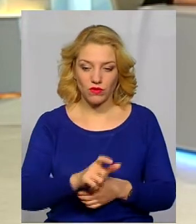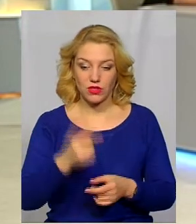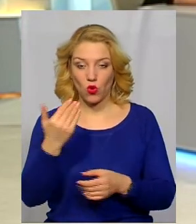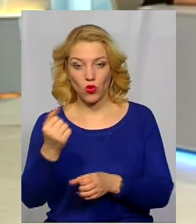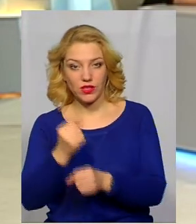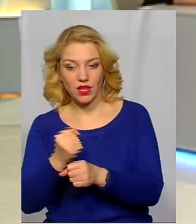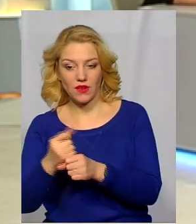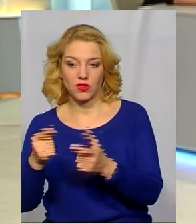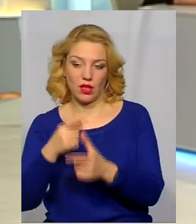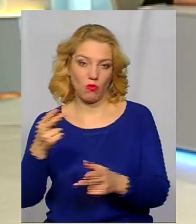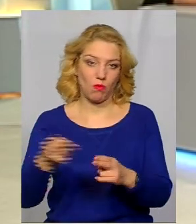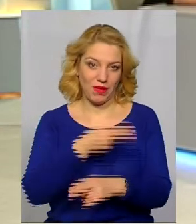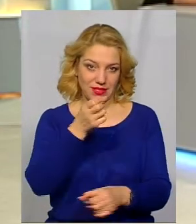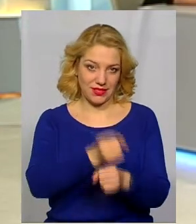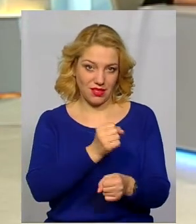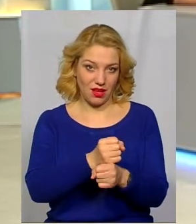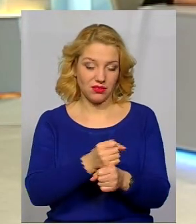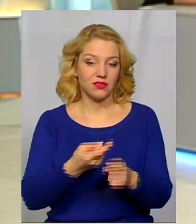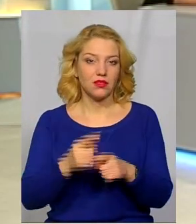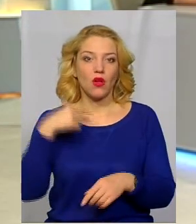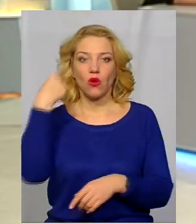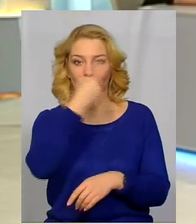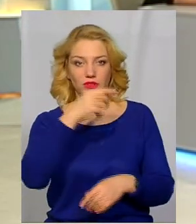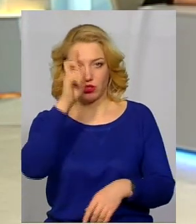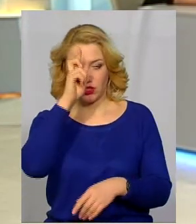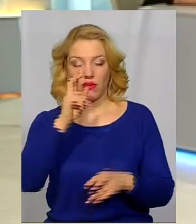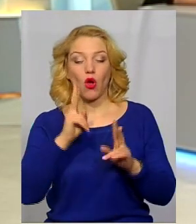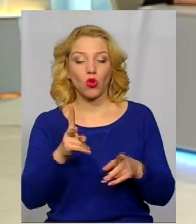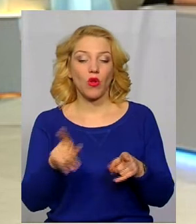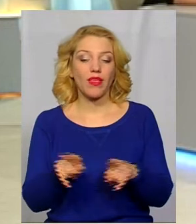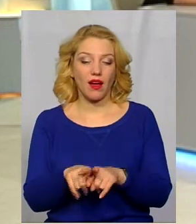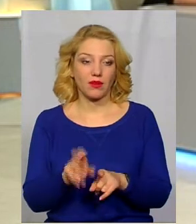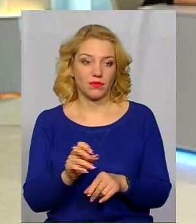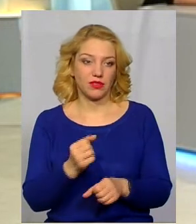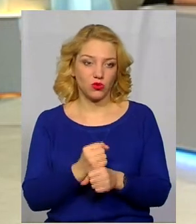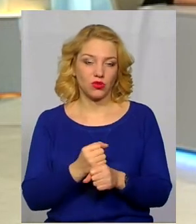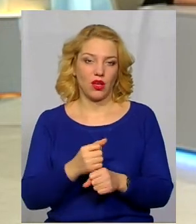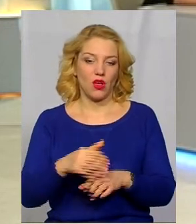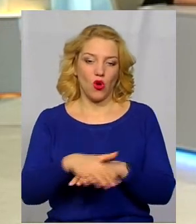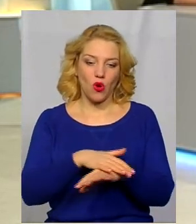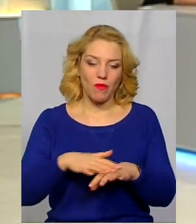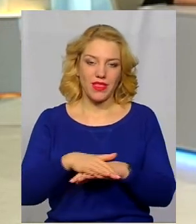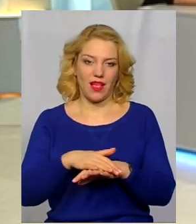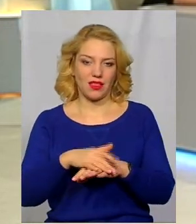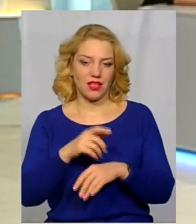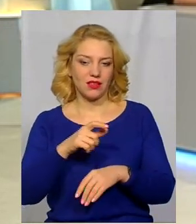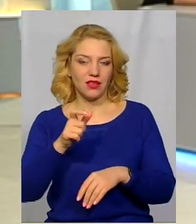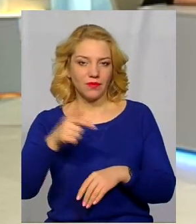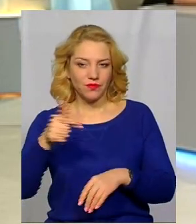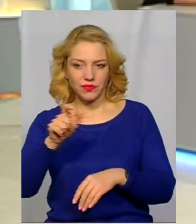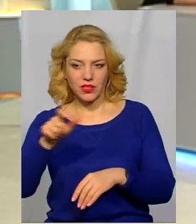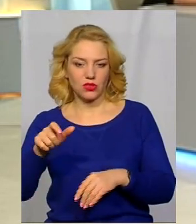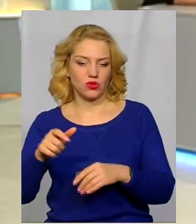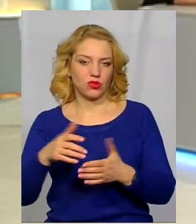бездіяльність, це є обличчя держави. То як працюють, громадяни, суспільство, ті хто користуються цими послугами, вони так і